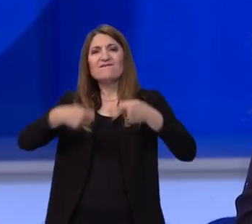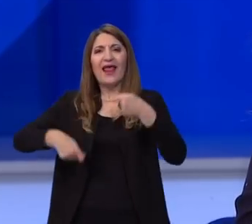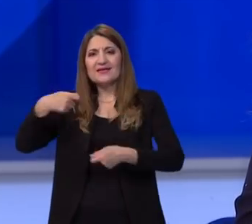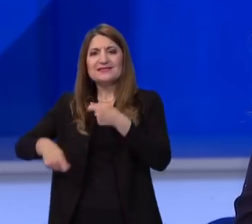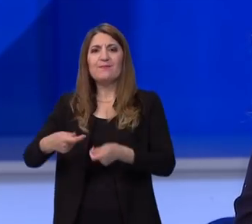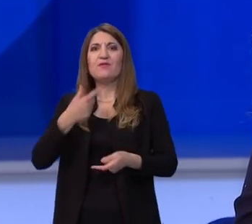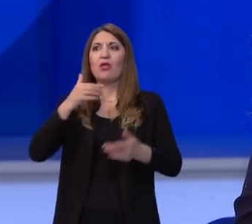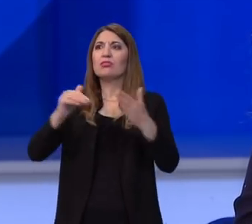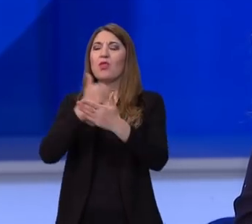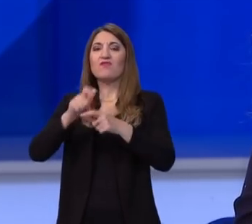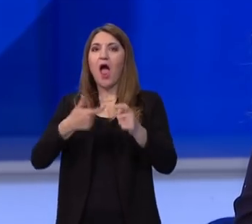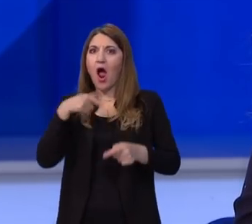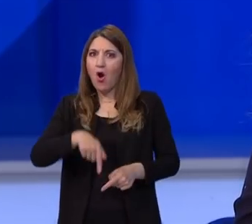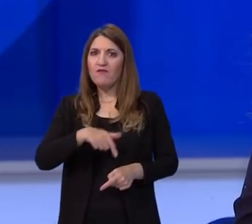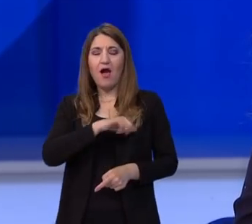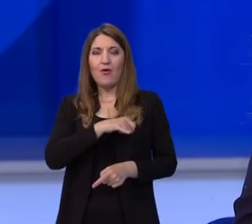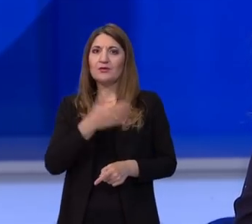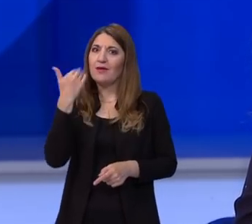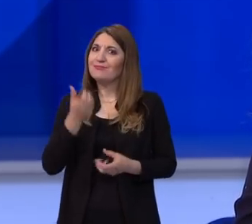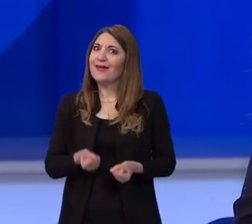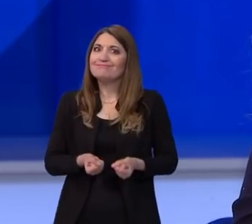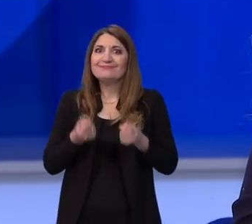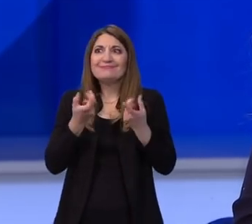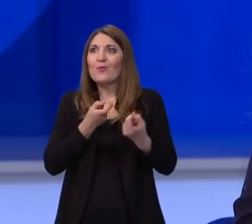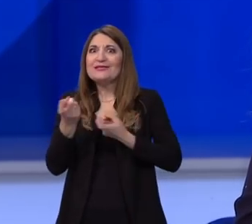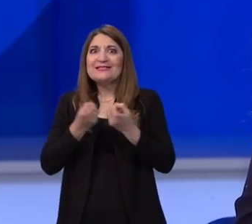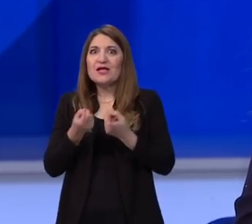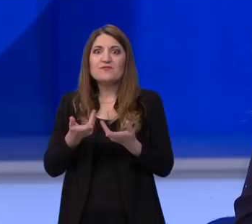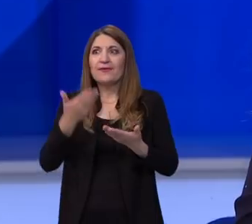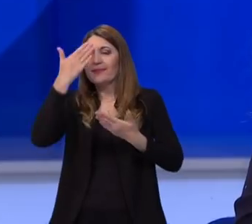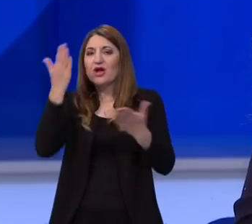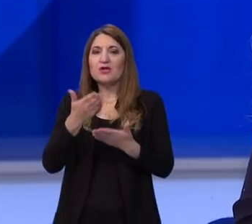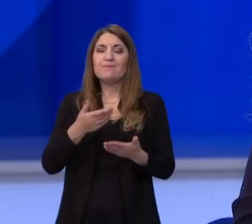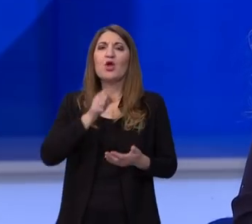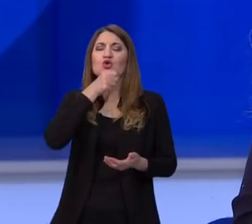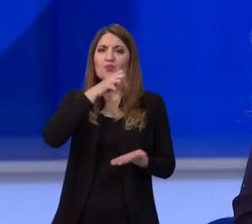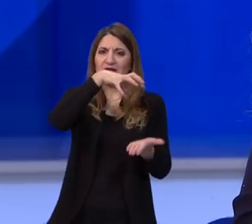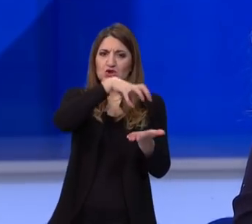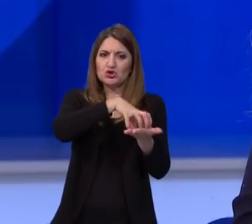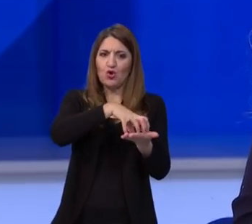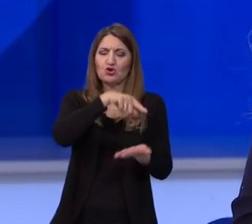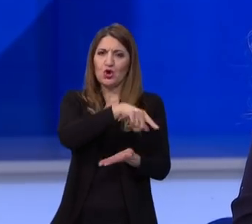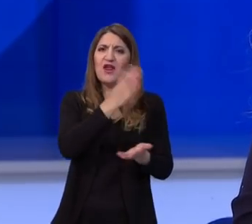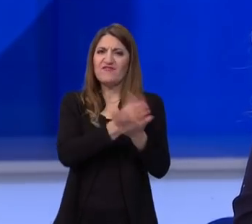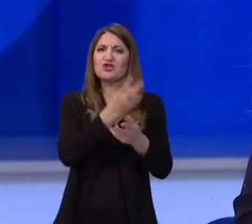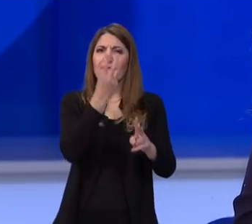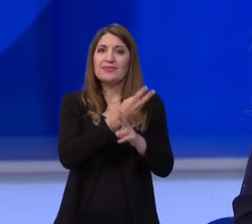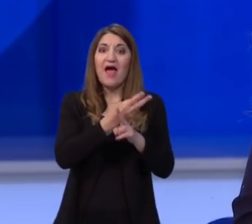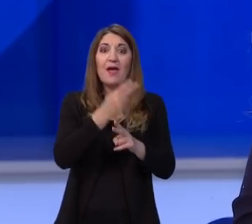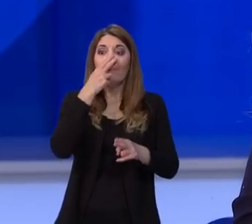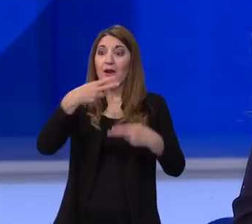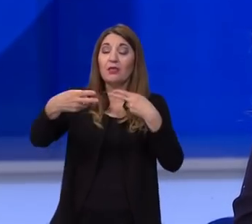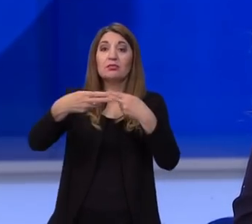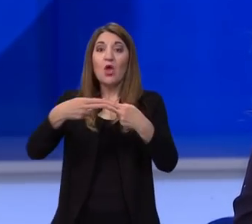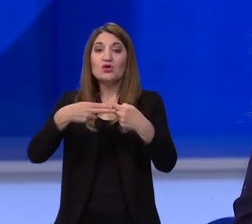no ova godina je bila poprilično izazovna jer smo bili u stalnoj neizvjesnosti. Županijski stožiri su imali navik u zadnji trenutak